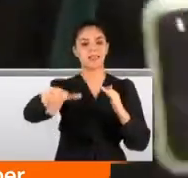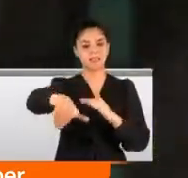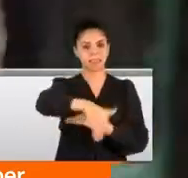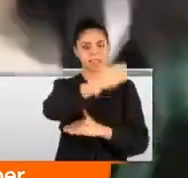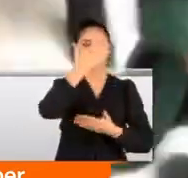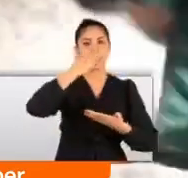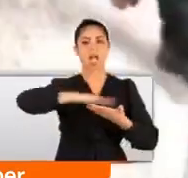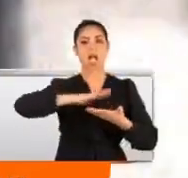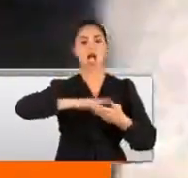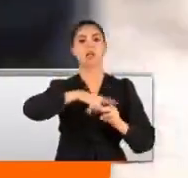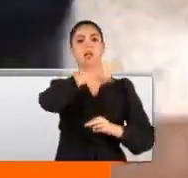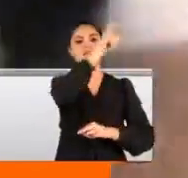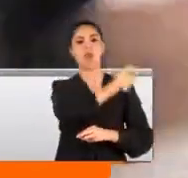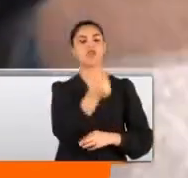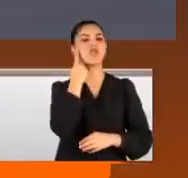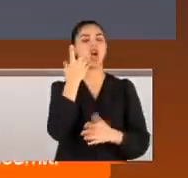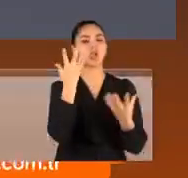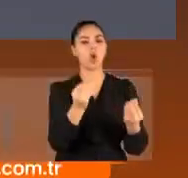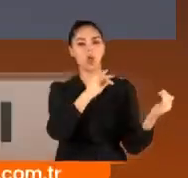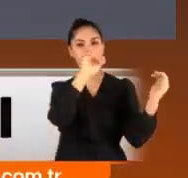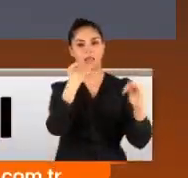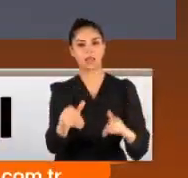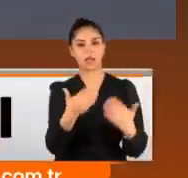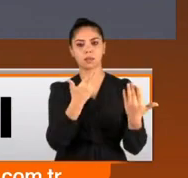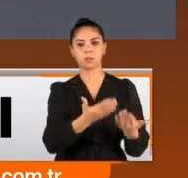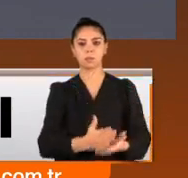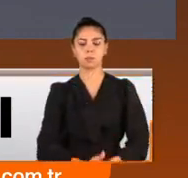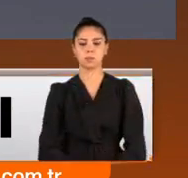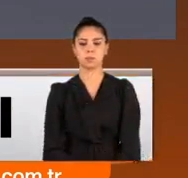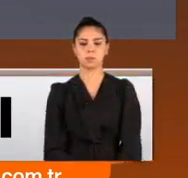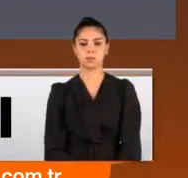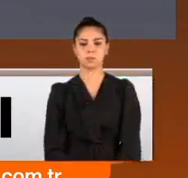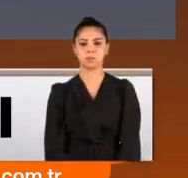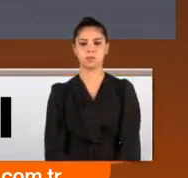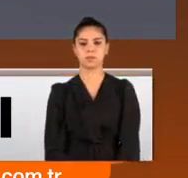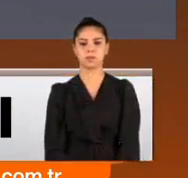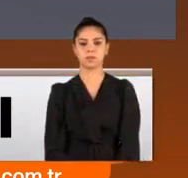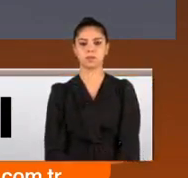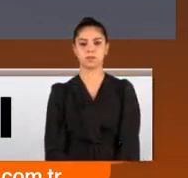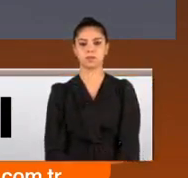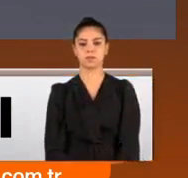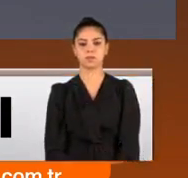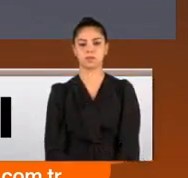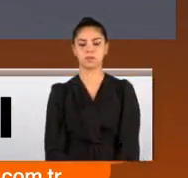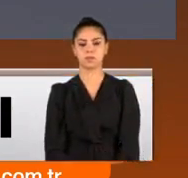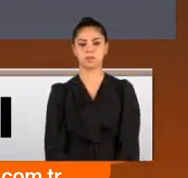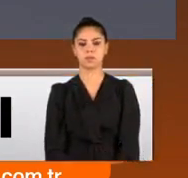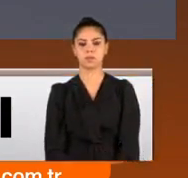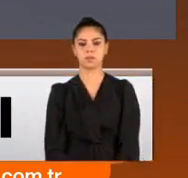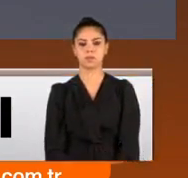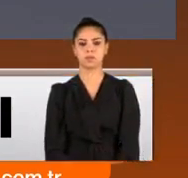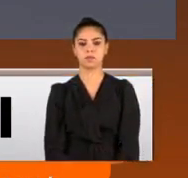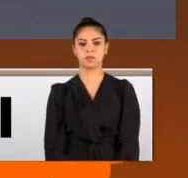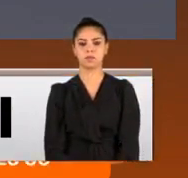arkadaşı Erdem Lütfi de tanık olarak dinlendi. Deniz yalın ayaktı. Denizin kıyafetinin yakası kan olmuştu.